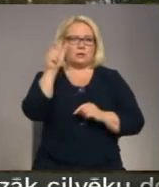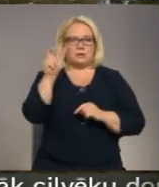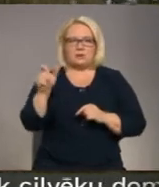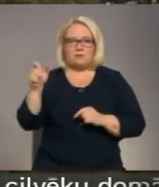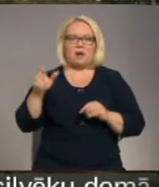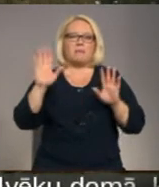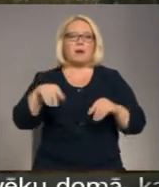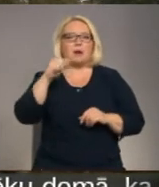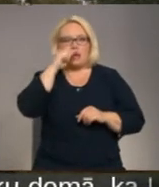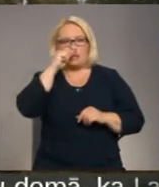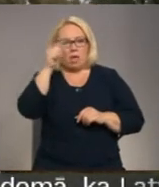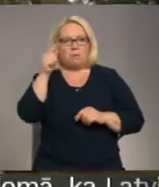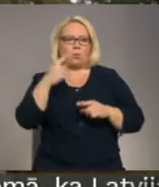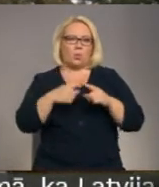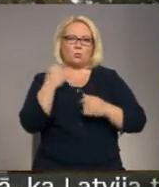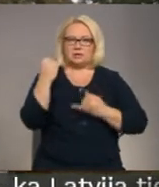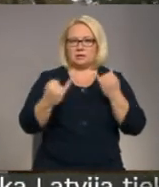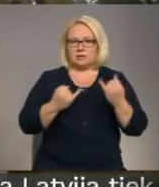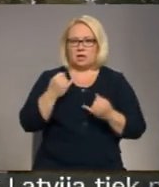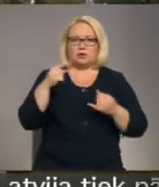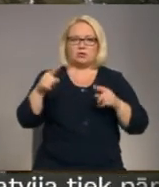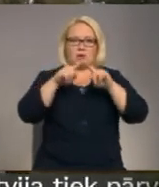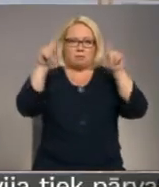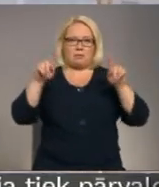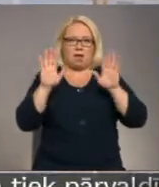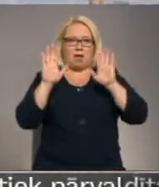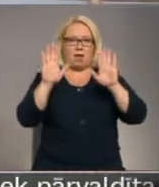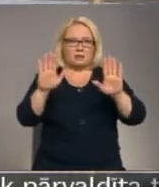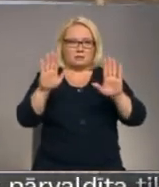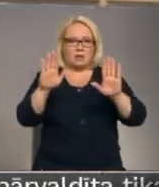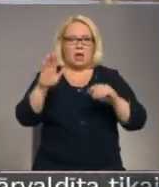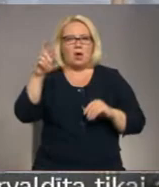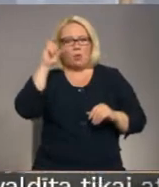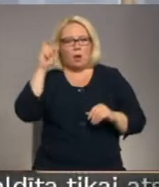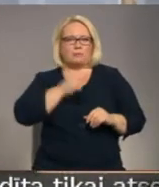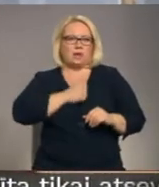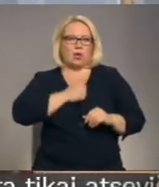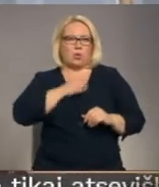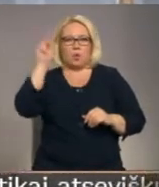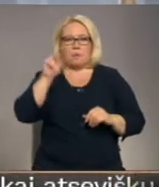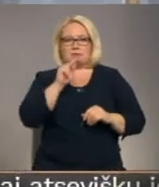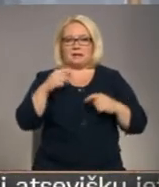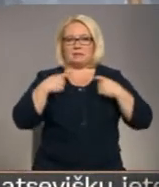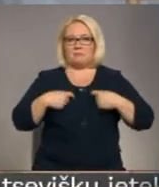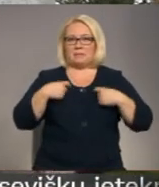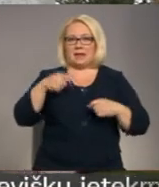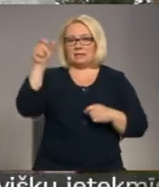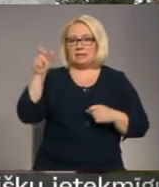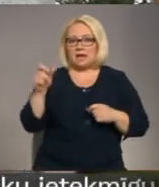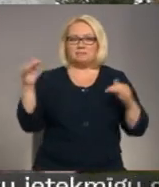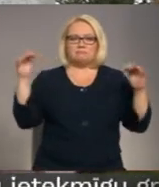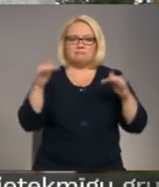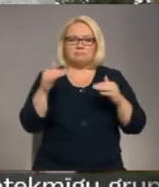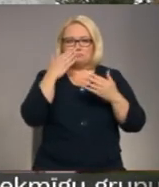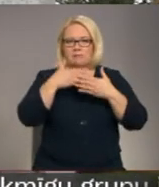lepnumu un cieņu šī plāksne. Rūmas katoļa baznīca spriestērs Andris Vasiļerisks sanākušo ļaužu acīm atklāja